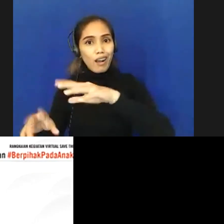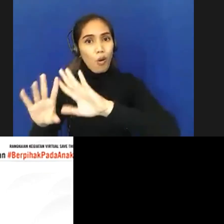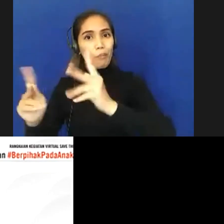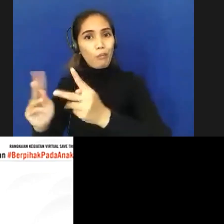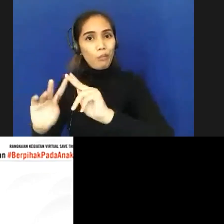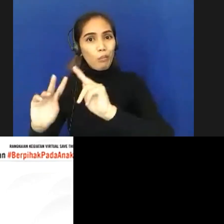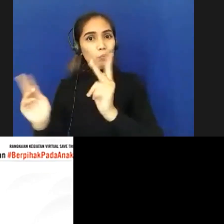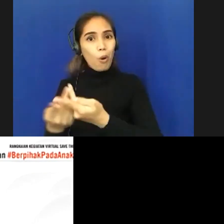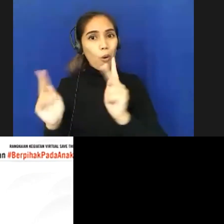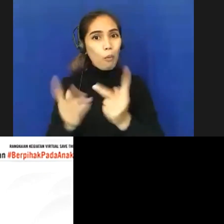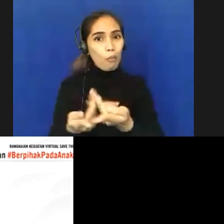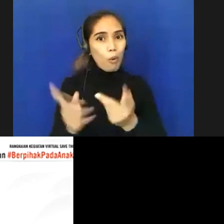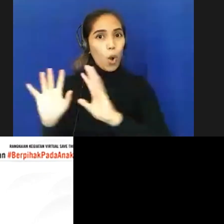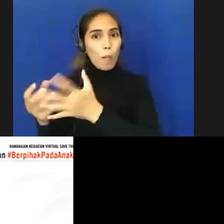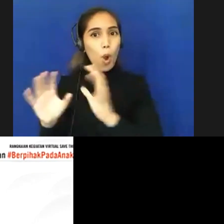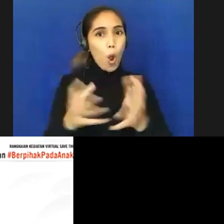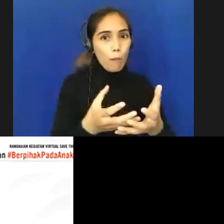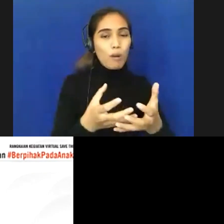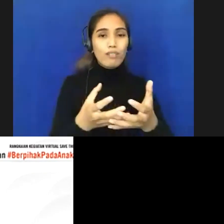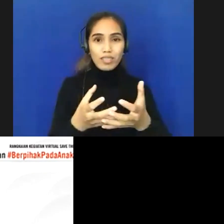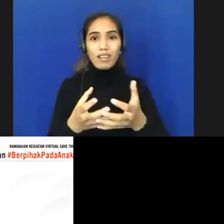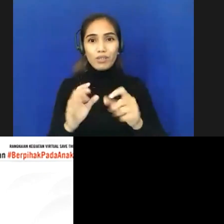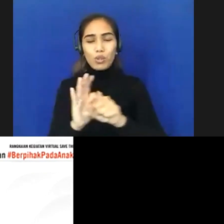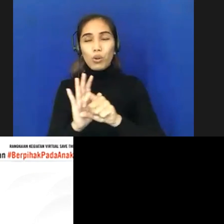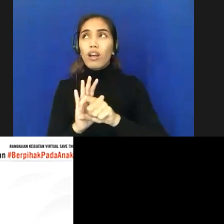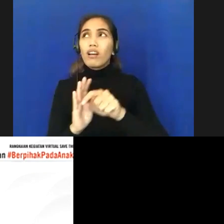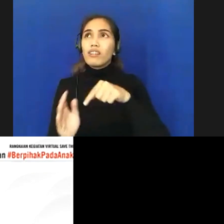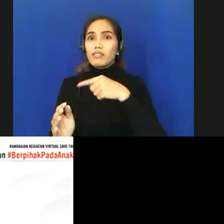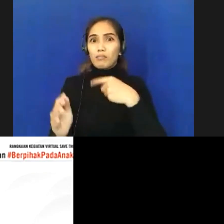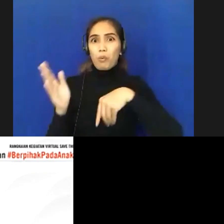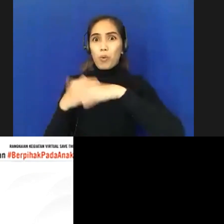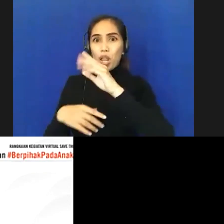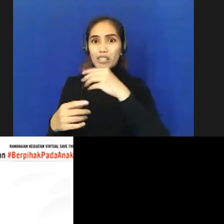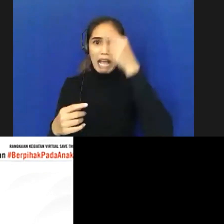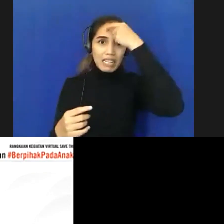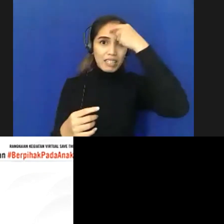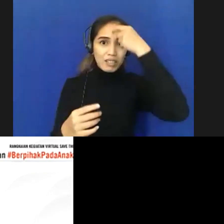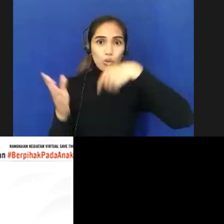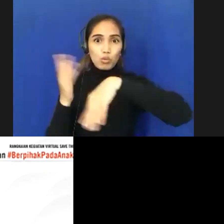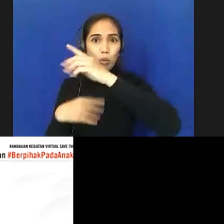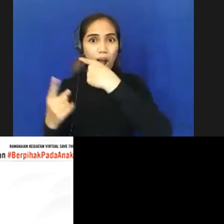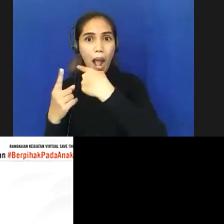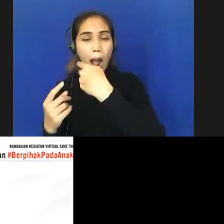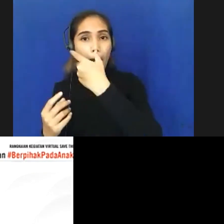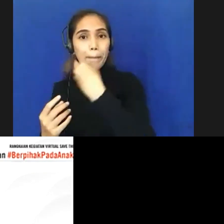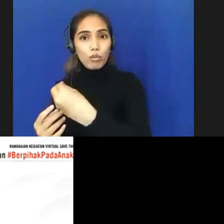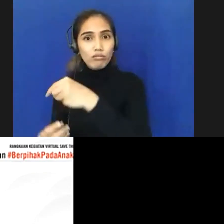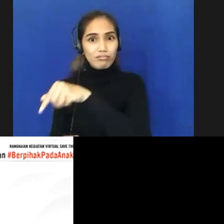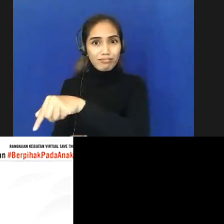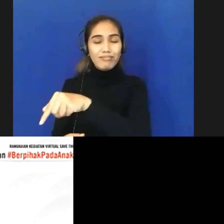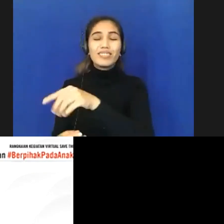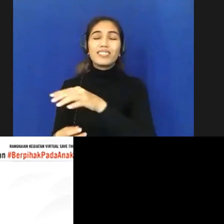positif itu dia di kampung ini menjadi dilema sebenarnya kalau di satu sisi kita tidak